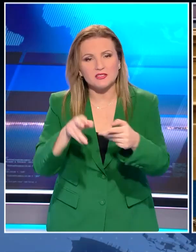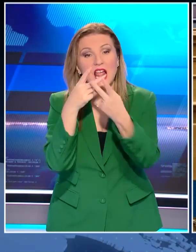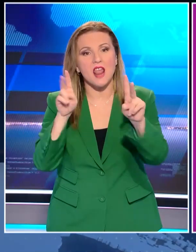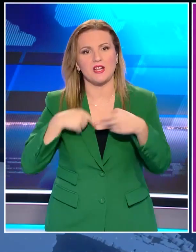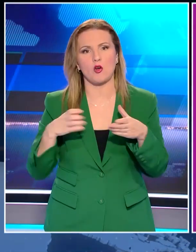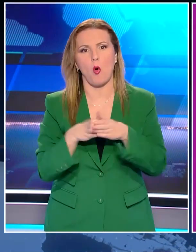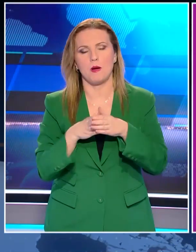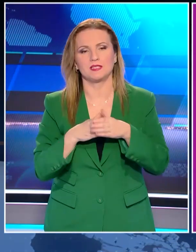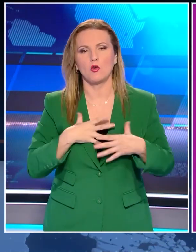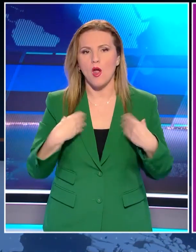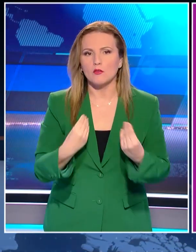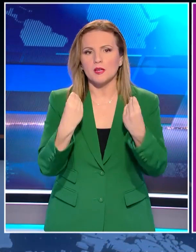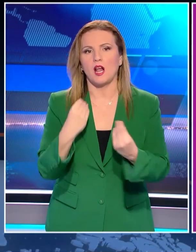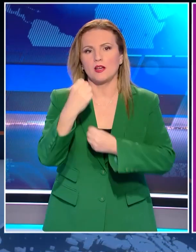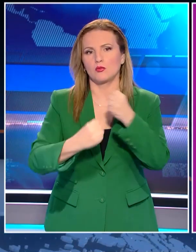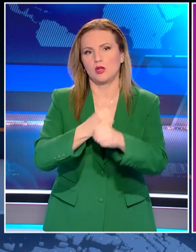εύχομαι χρόνια πολλά.